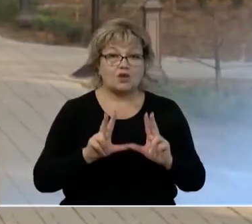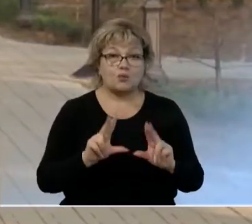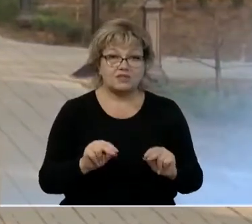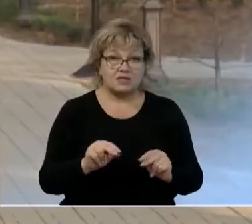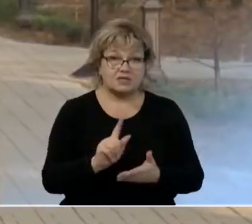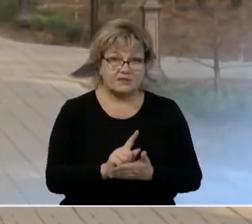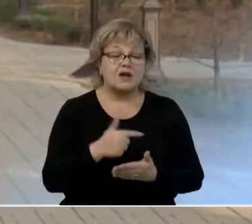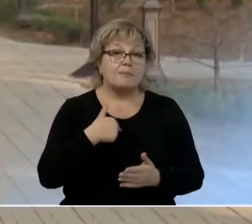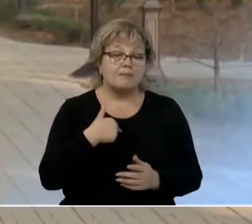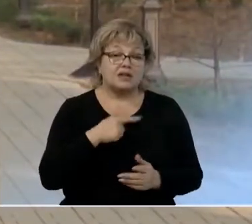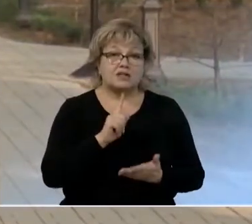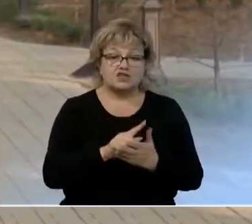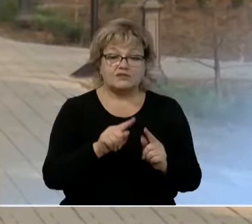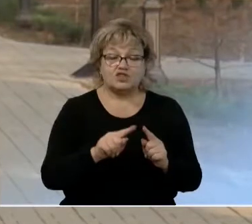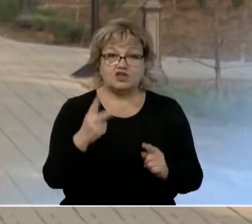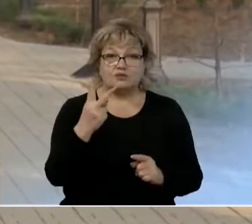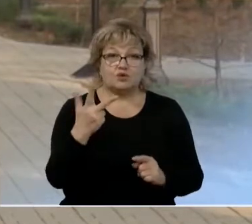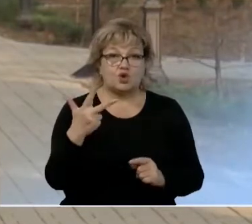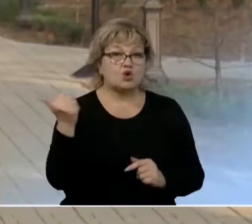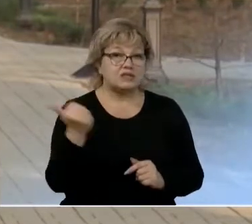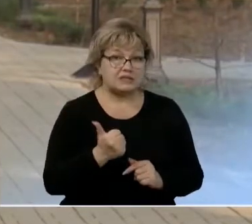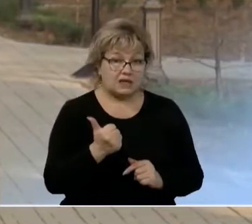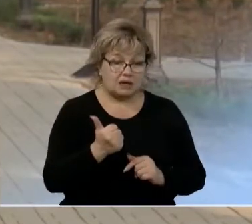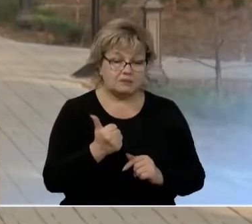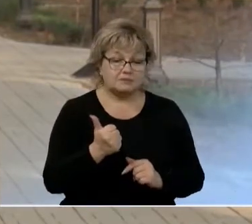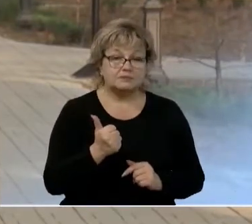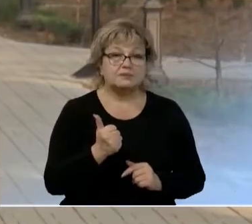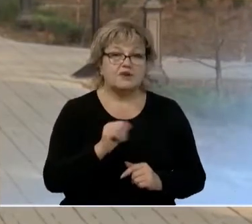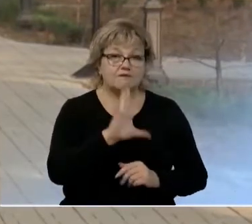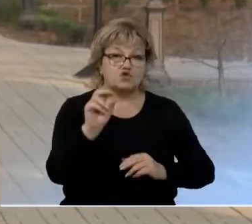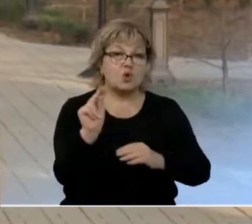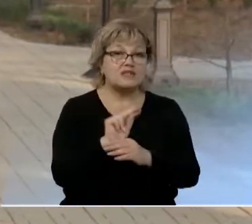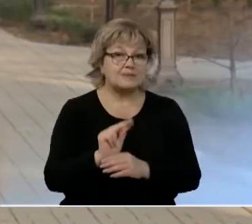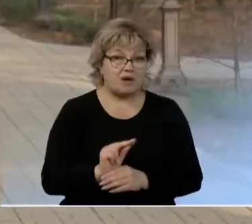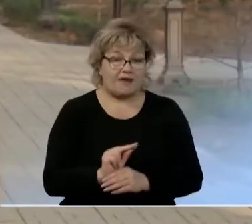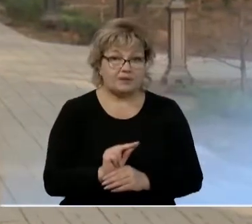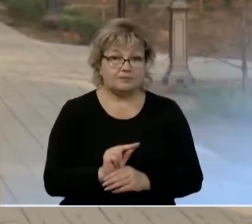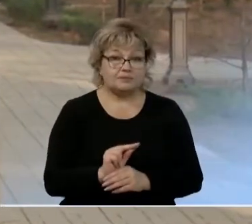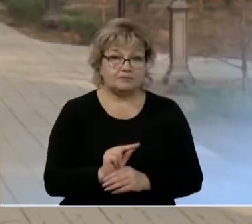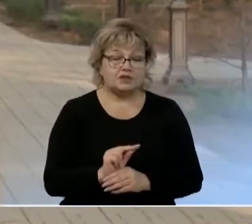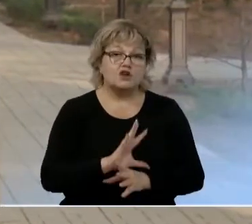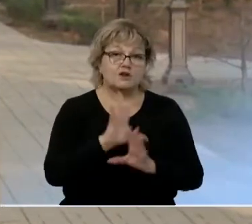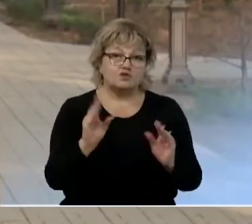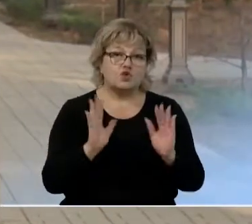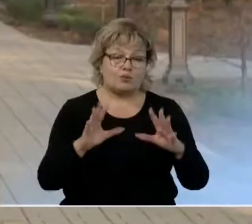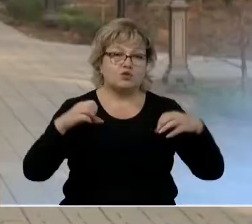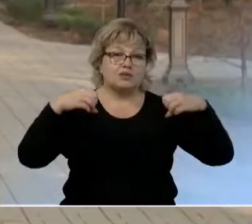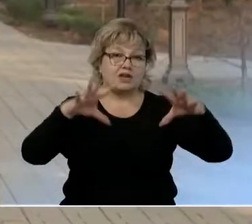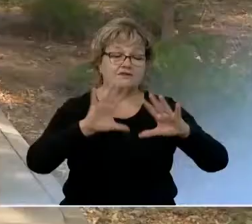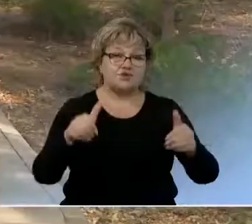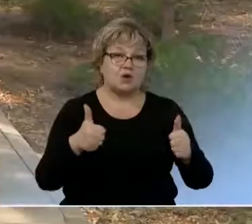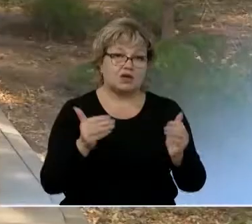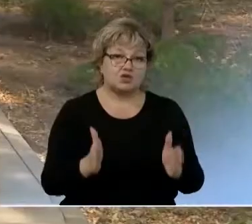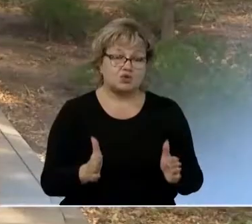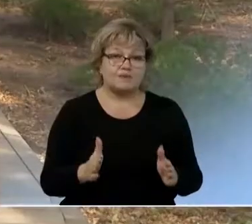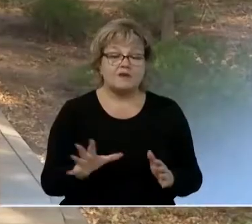Мы в течение двух-трех недель все исправим. И все будет гореть, все будет хорошо.